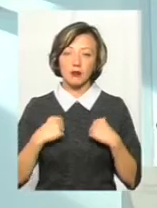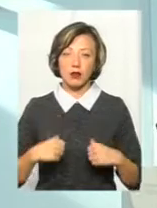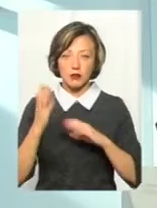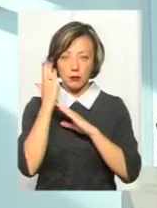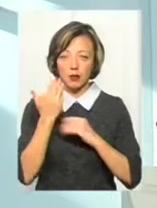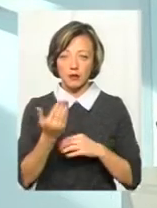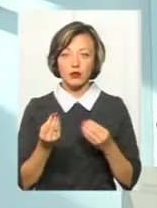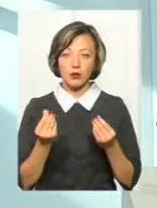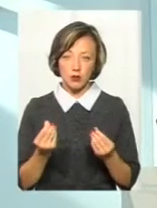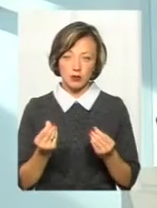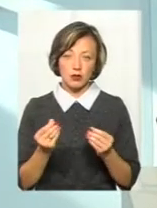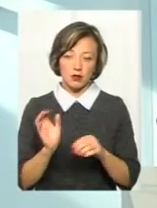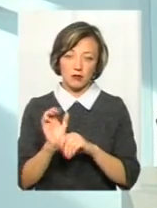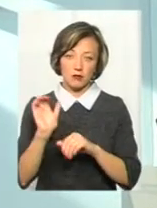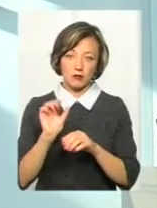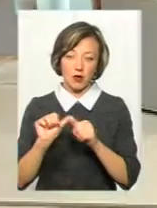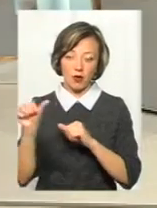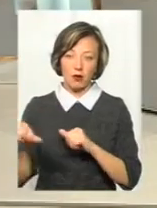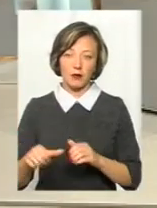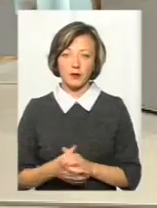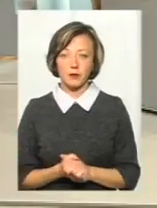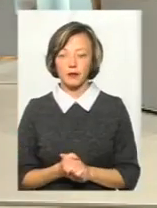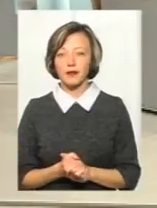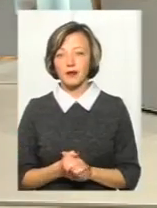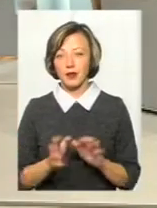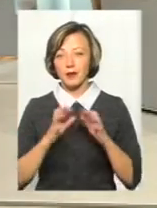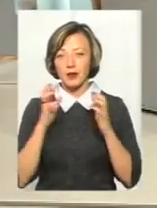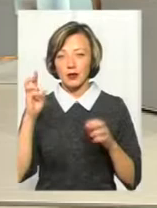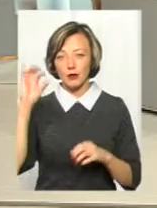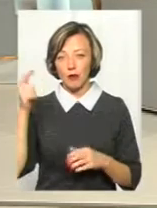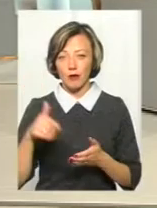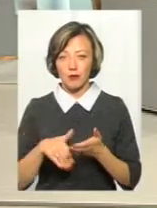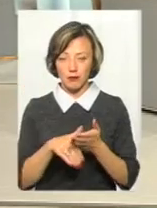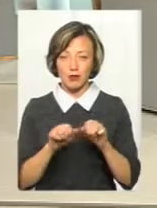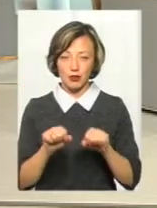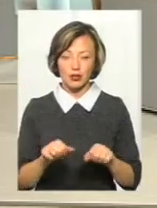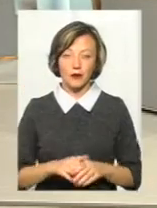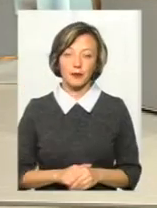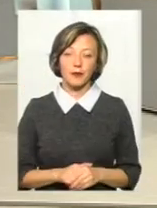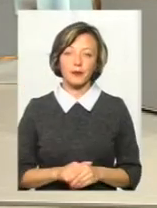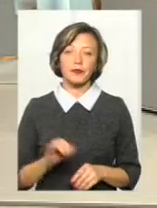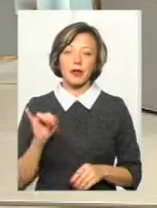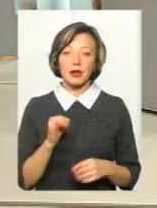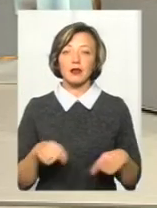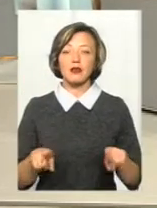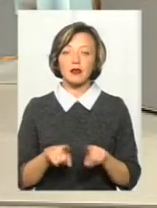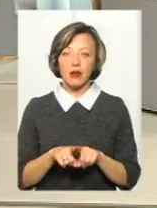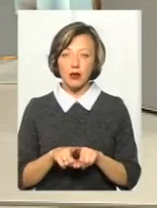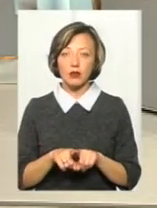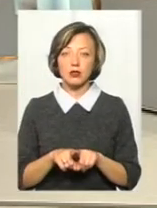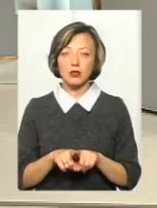що ваші гроші в небезпеці. Це з того випадку береженого Бог береже. Береженого Бог береже. І також треба